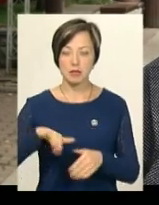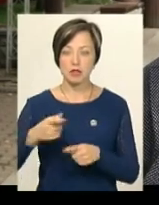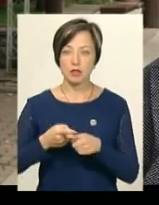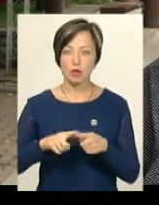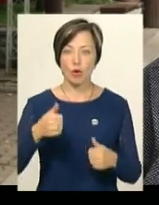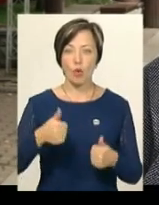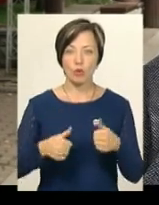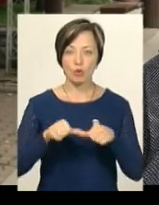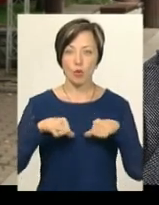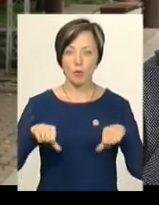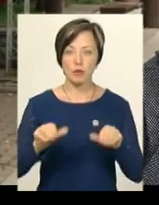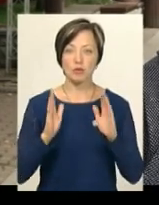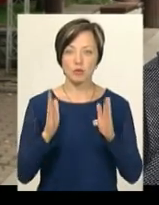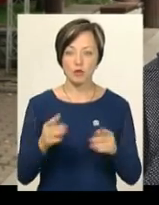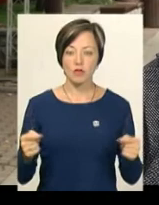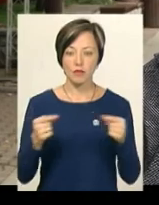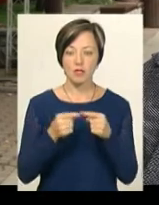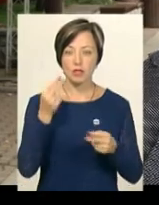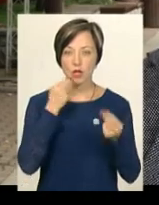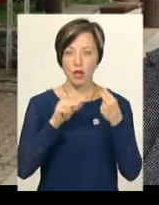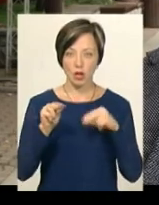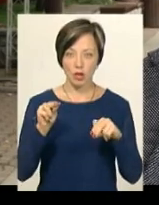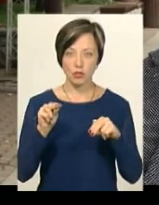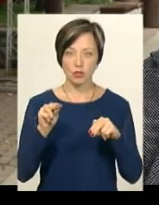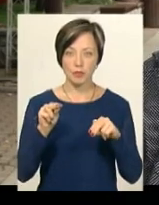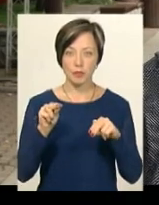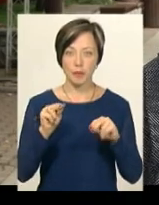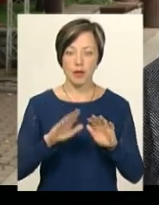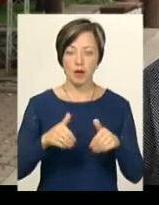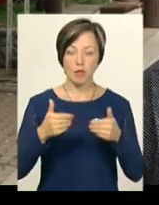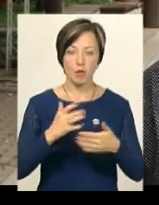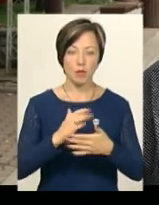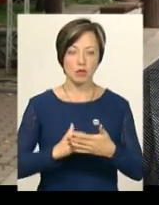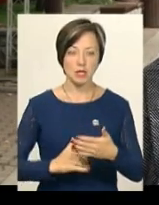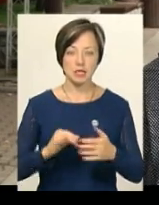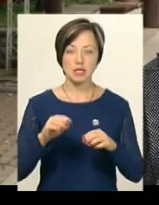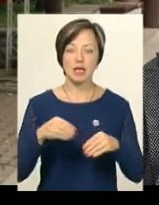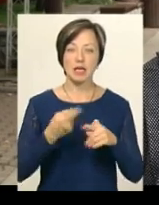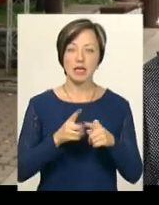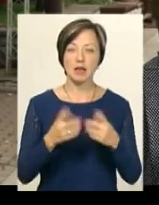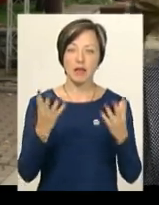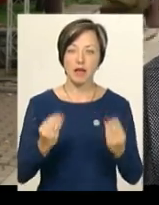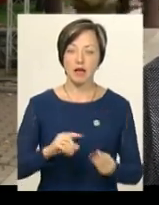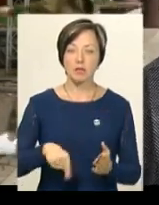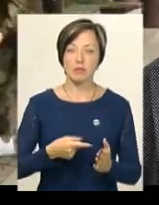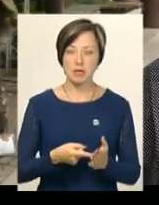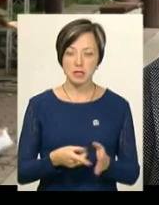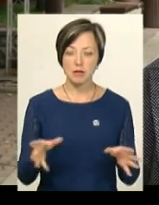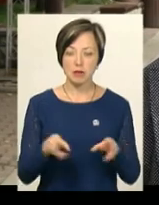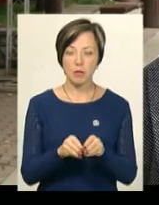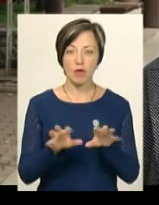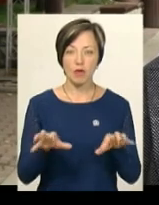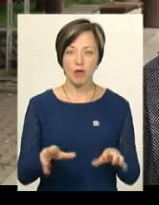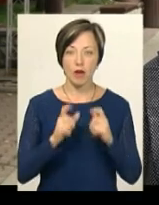конкурсною комісією будуть визначені найкращі пропозиції. І на День міста міський голова